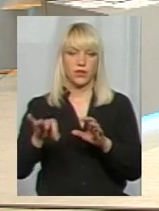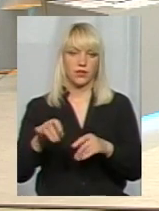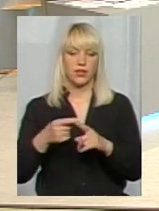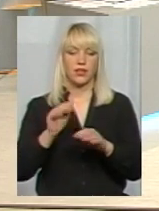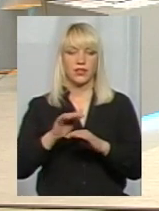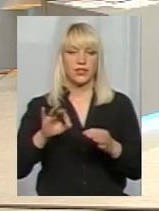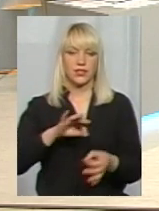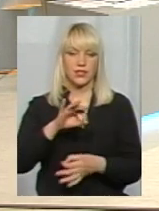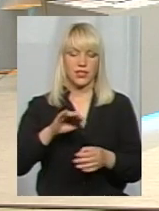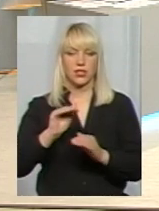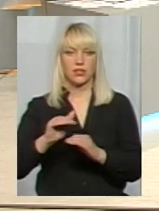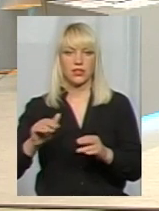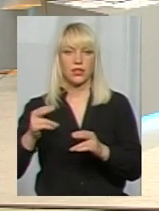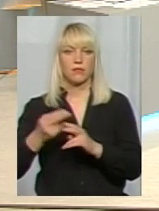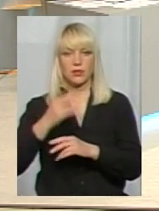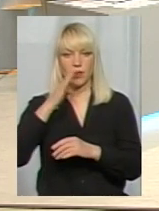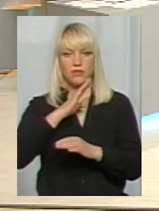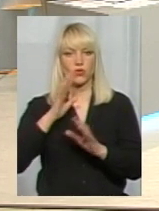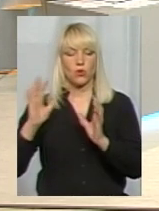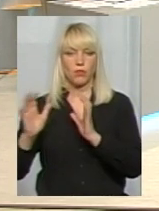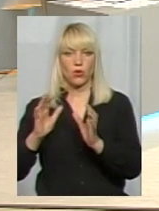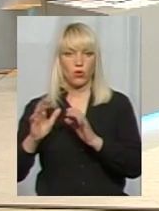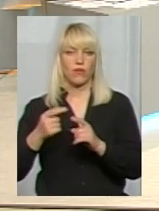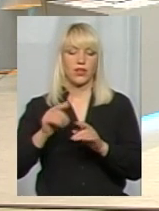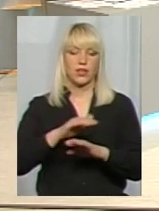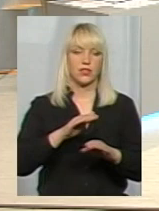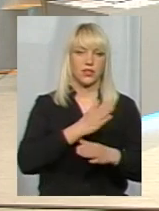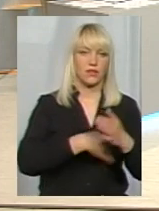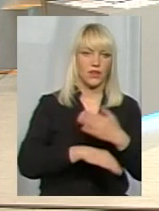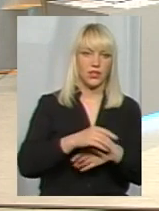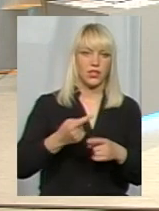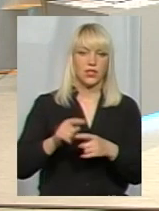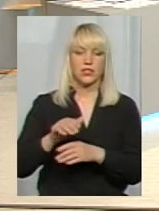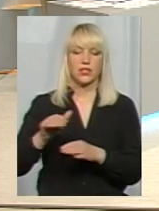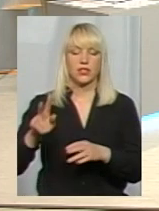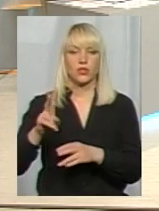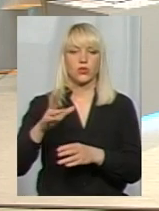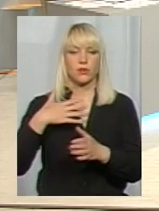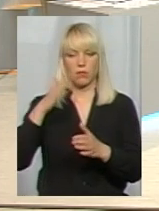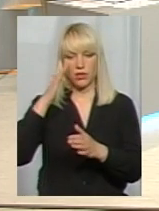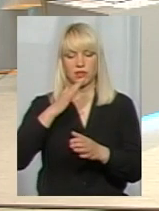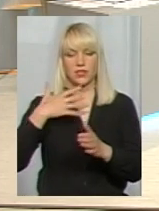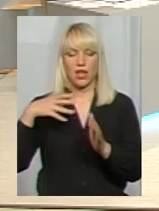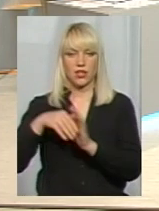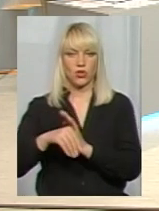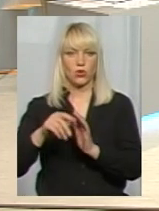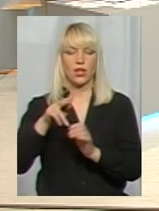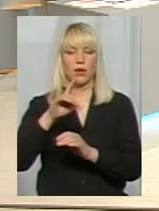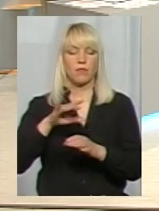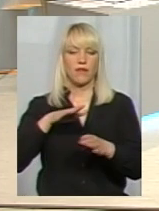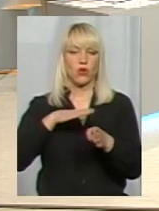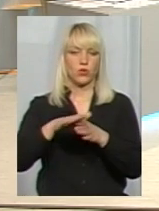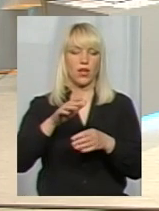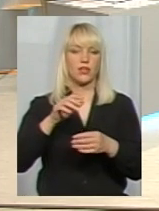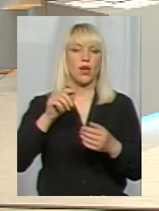діти сироти, діти позбавлені батьківського опікування, це діти-інваліди, це діти-батьки, яких загинули при виконанні бойових